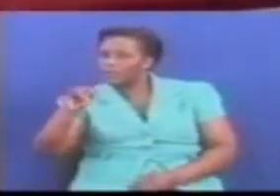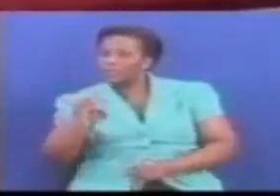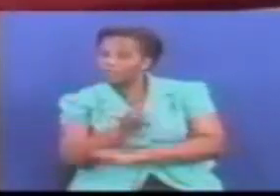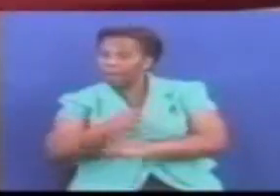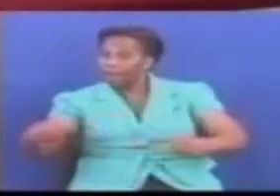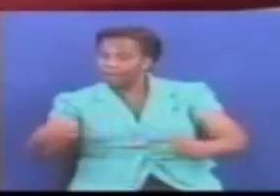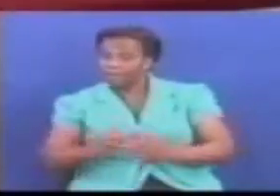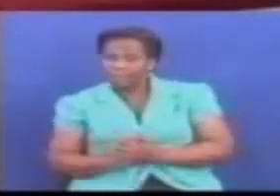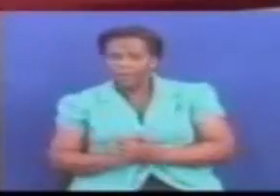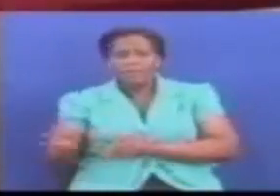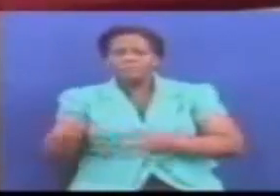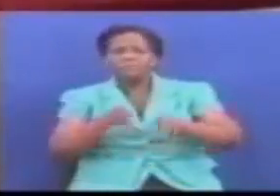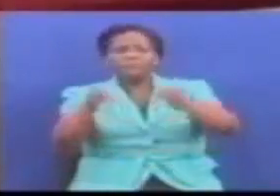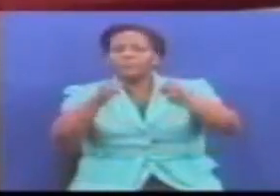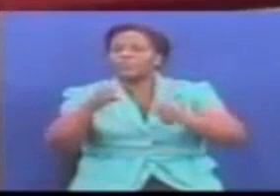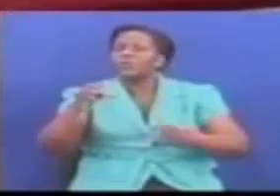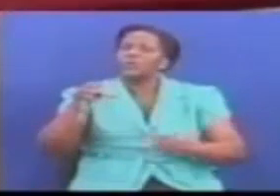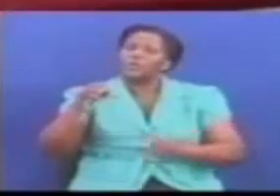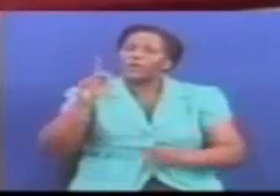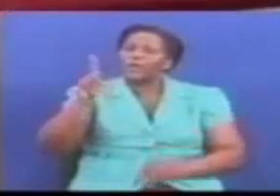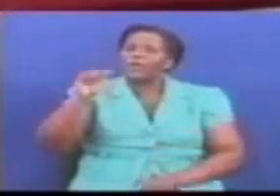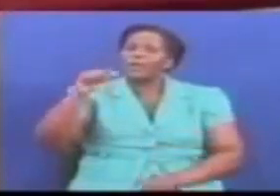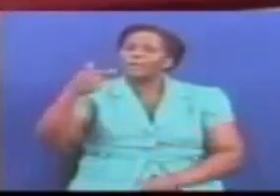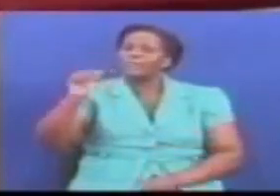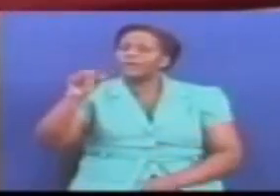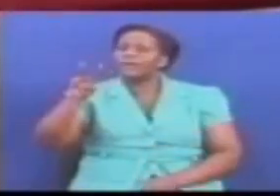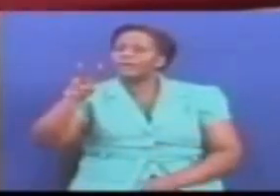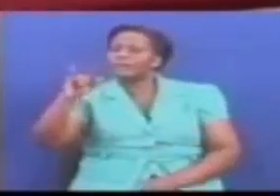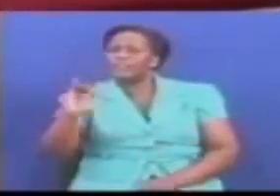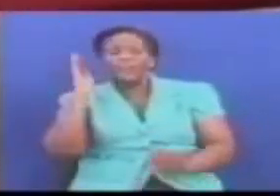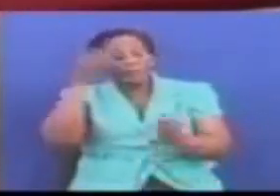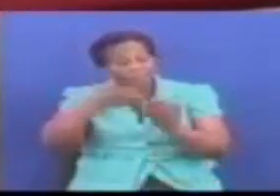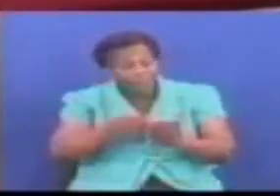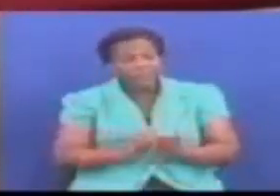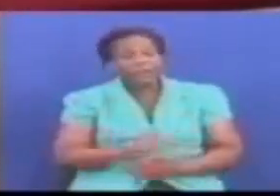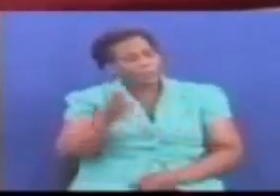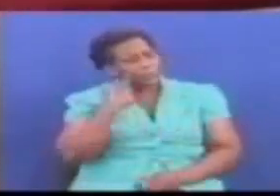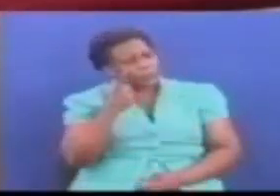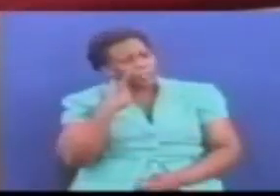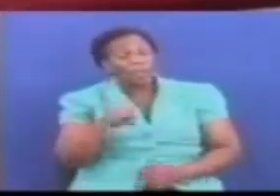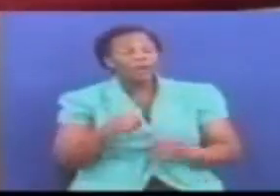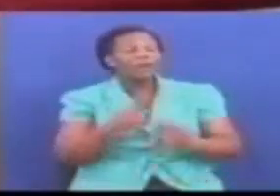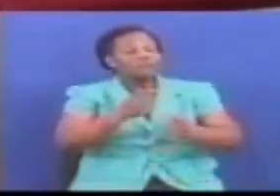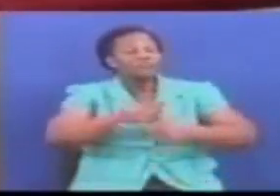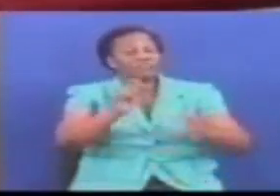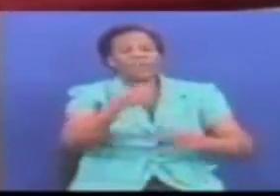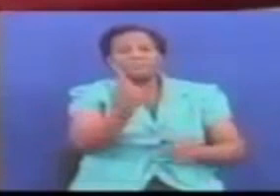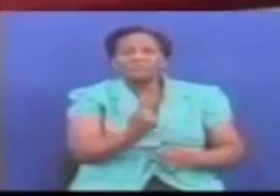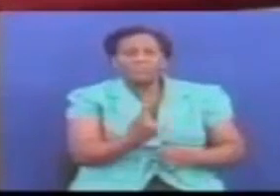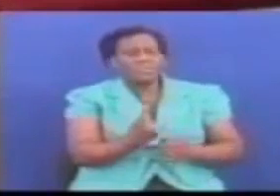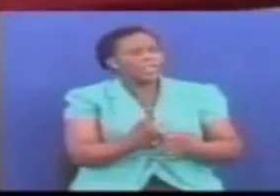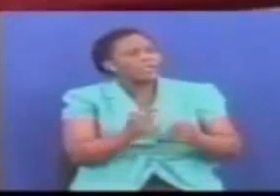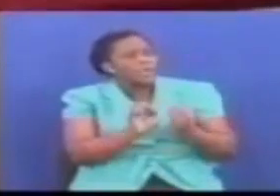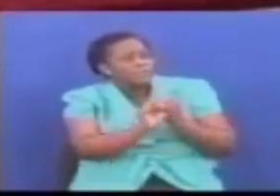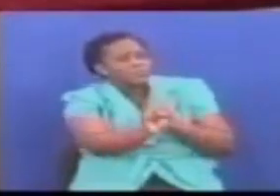katavi pare Ambako uruko Uruko meziba kabisa ule muto kachima Alienda pare ya kakuta mkulimo mmoja Hameweka baniyo Hamezuia